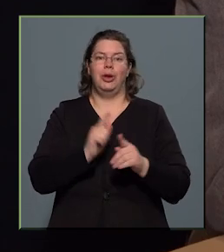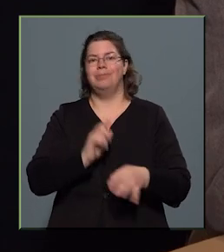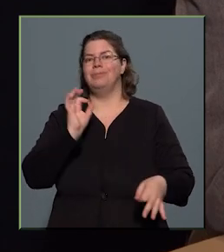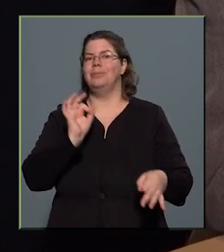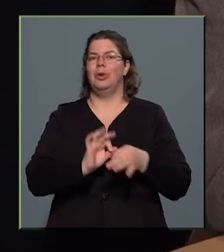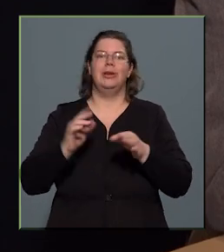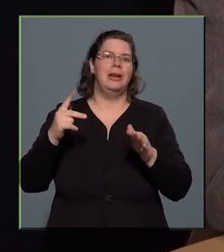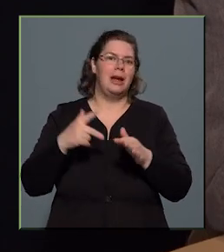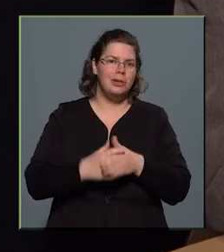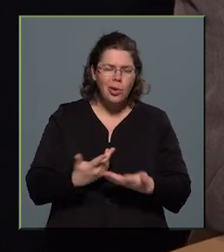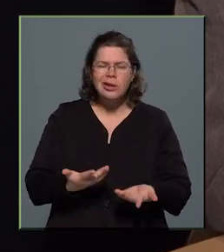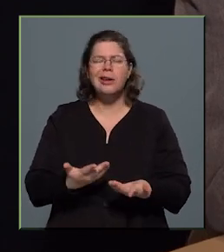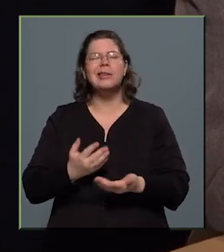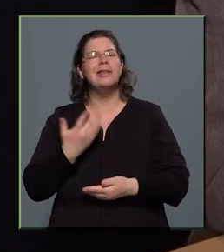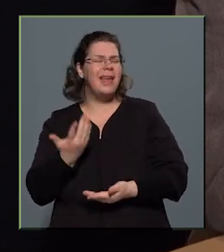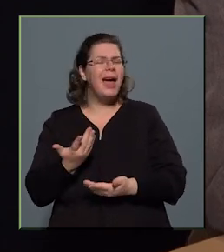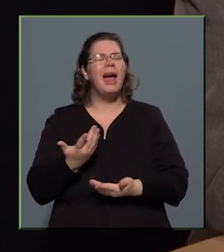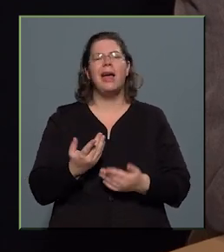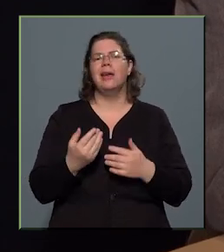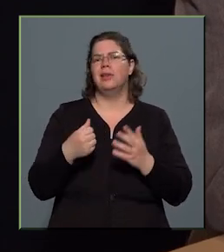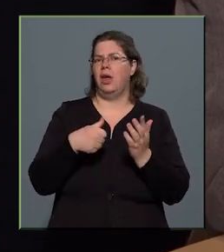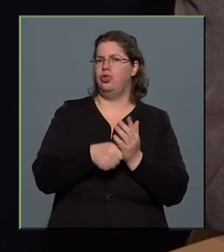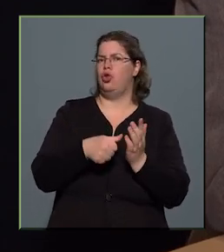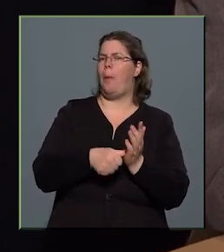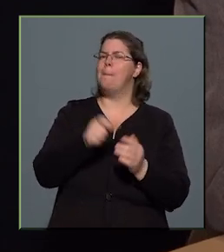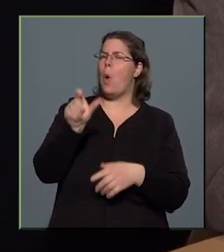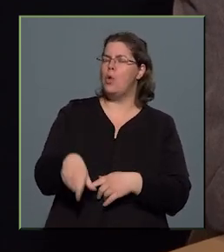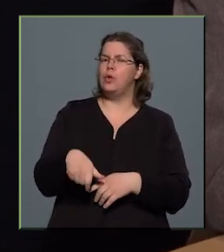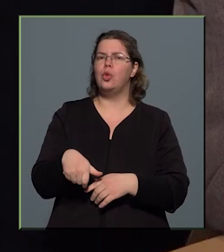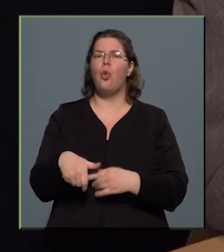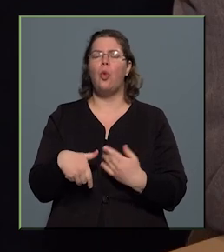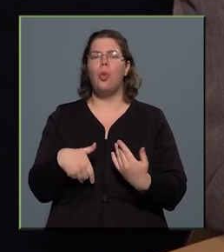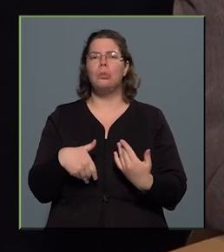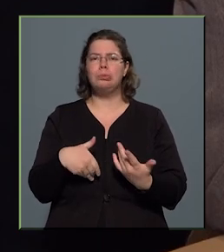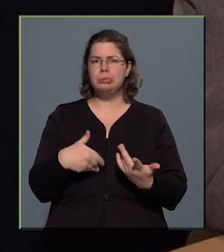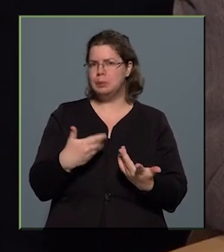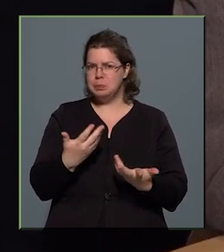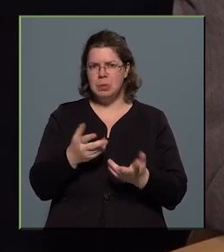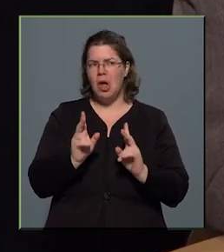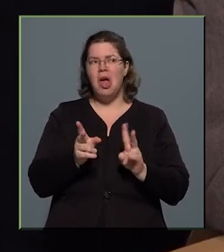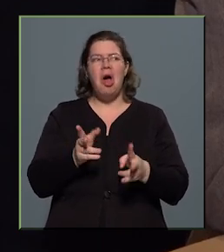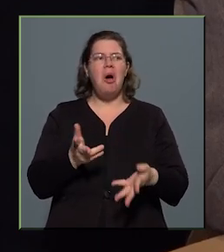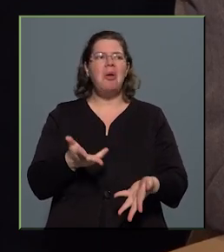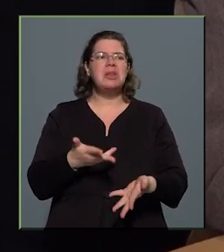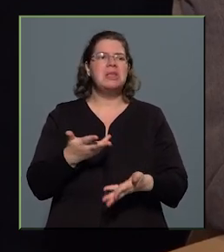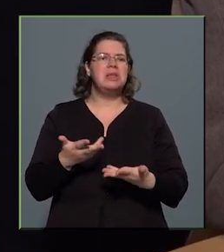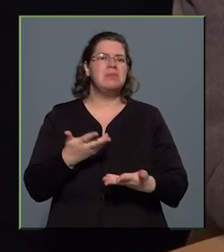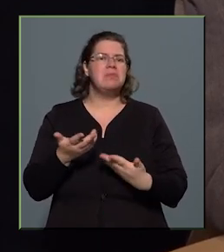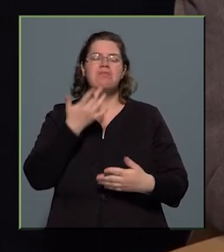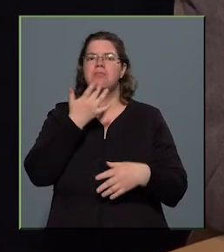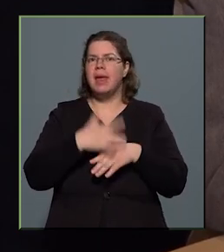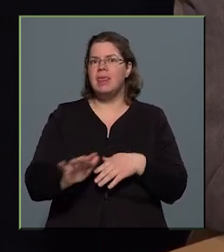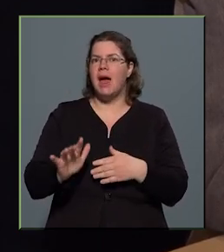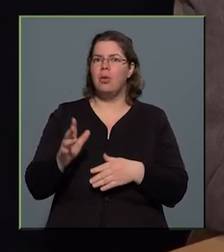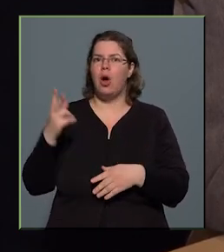dolgok. Egyáltalán egy nyomozó az, aki például mondjuk a